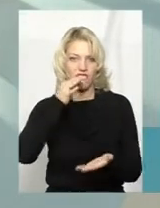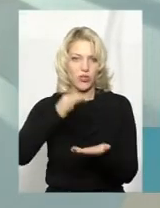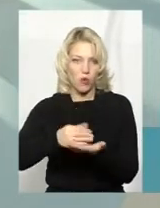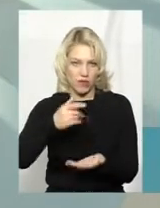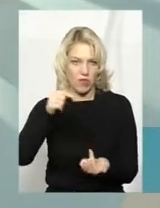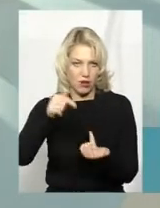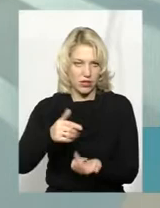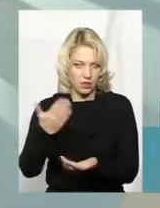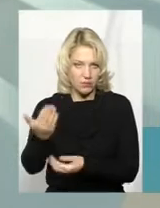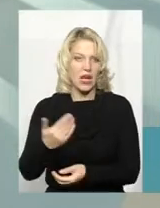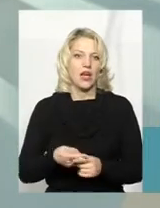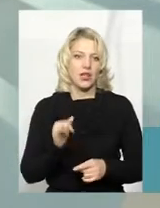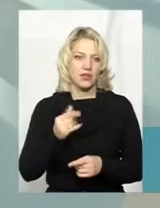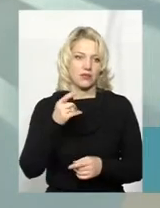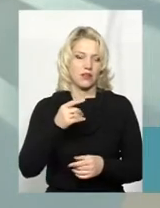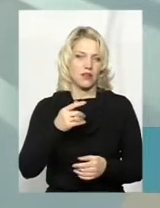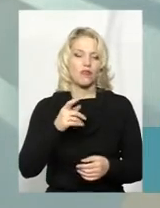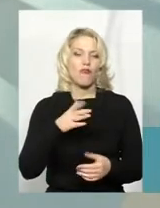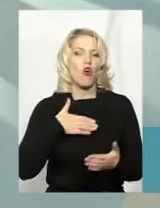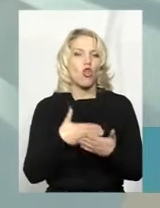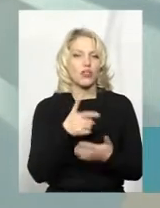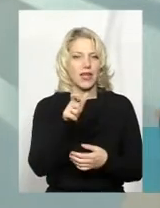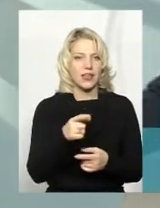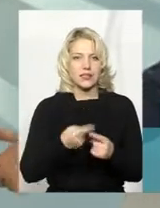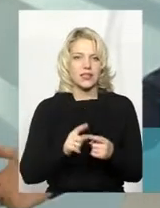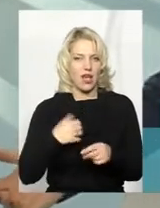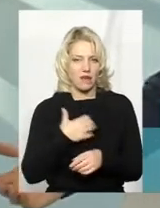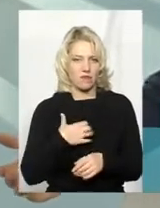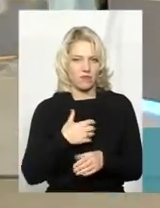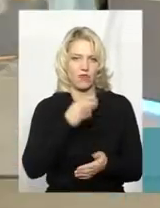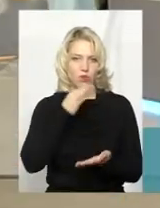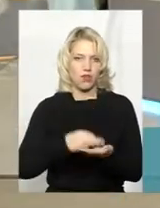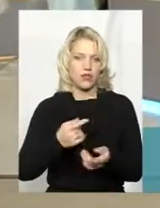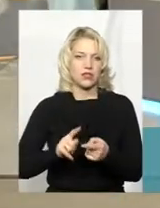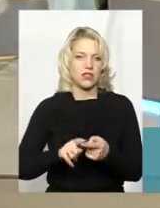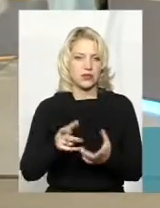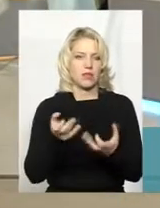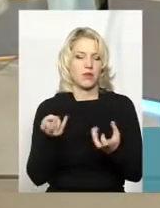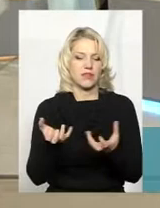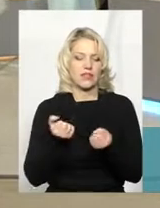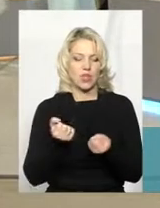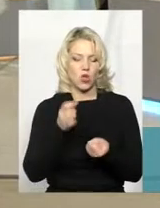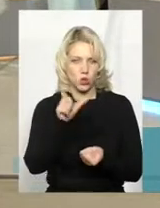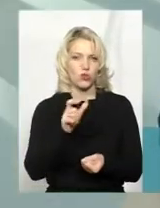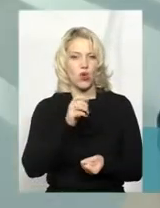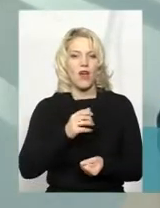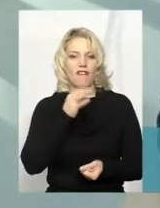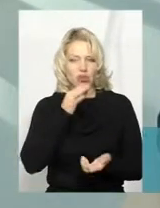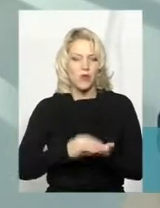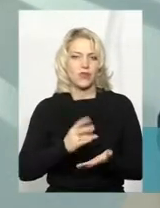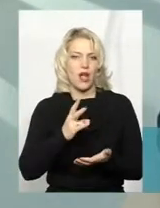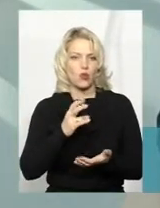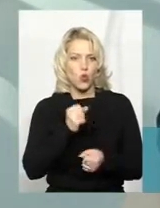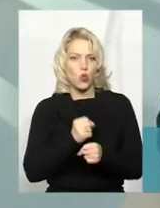якщо це волонтер, це, перш за все, відповідальність. І, ну, скоріше взяти цю відповідальну людину на роботу, ніж когось іншого.